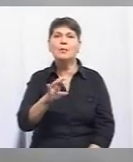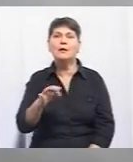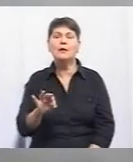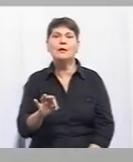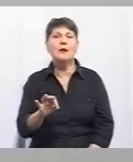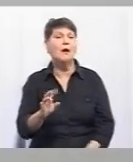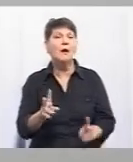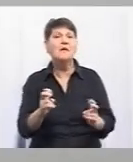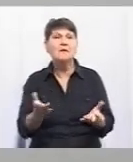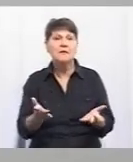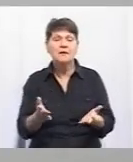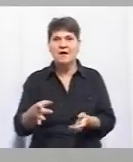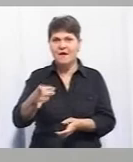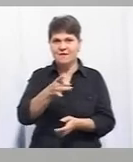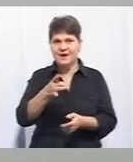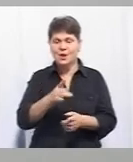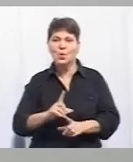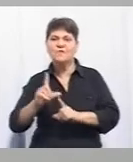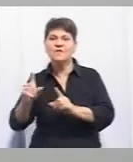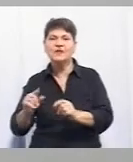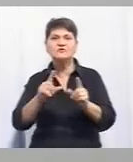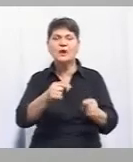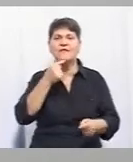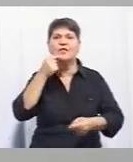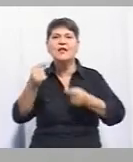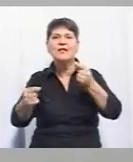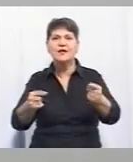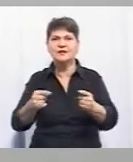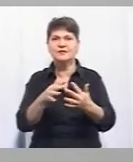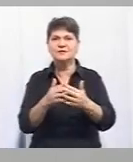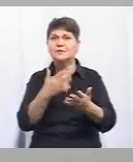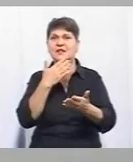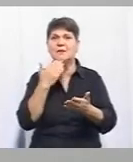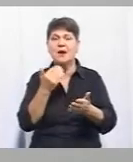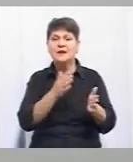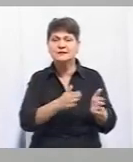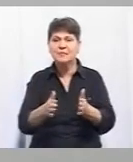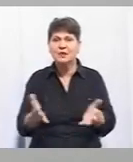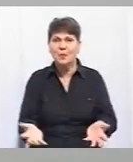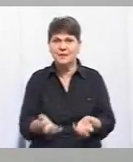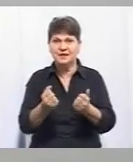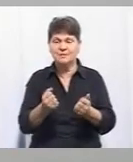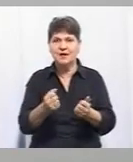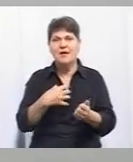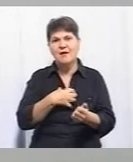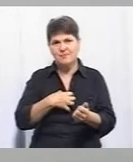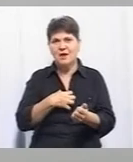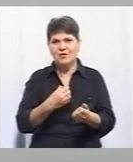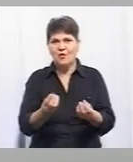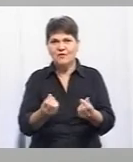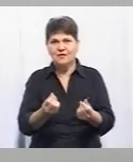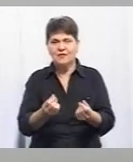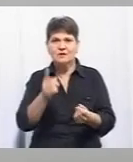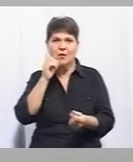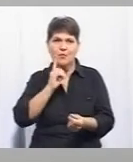виїжджає в регіон до віддалених населених пунктів, де немає такої стабільної підтримки. З багатьох причин, в першу чергу, з фінансових. Тому що немає грошей утримувати, як ви